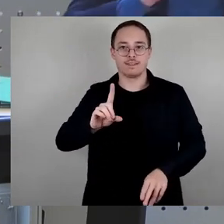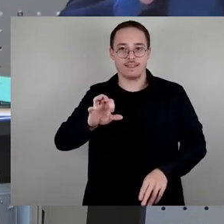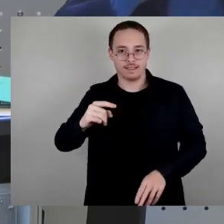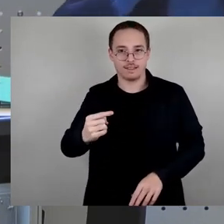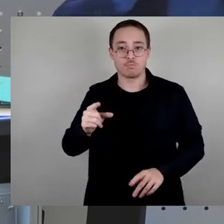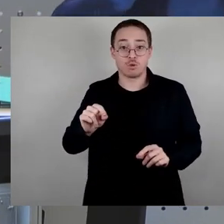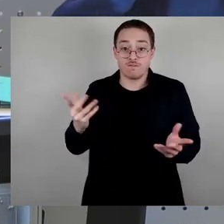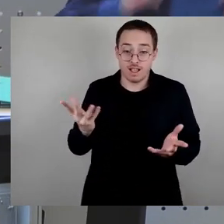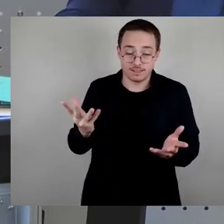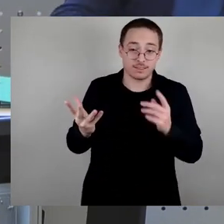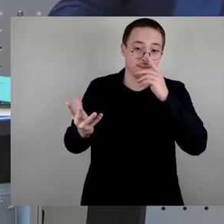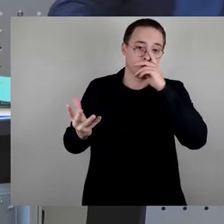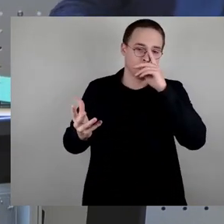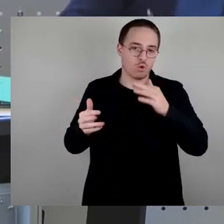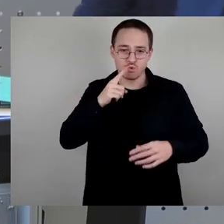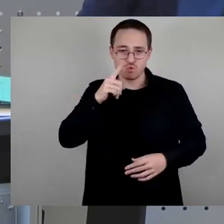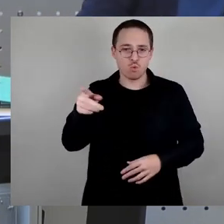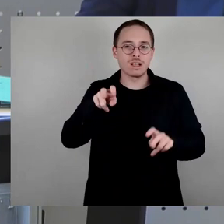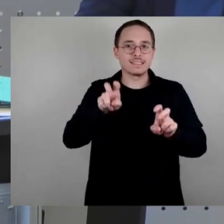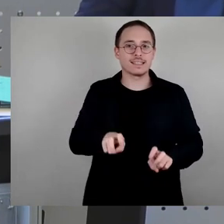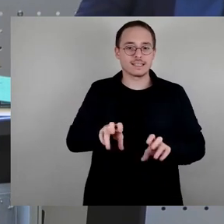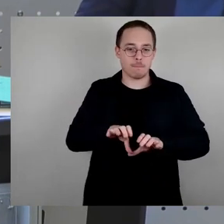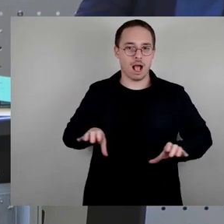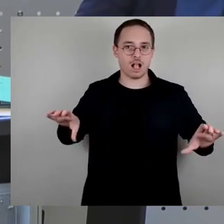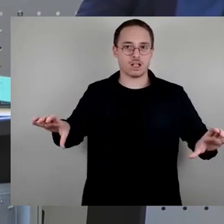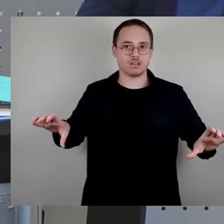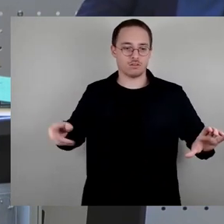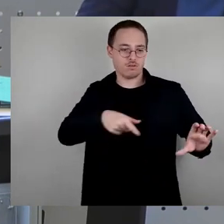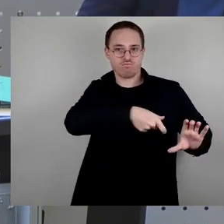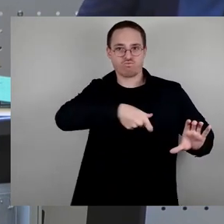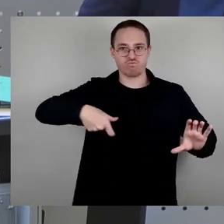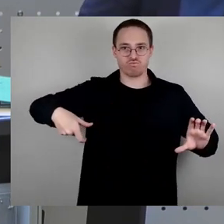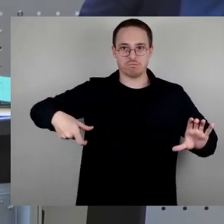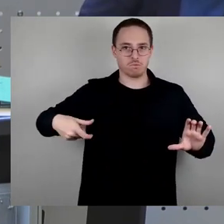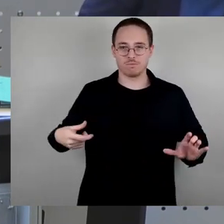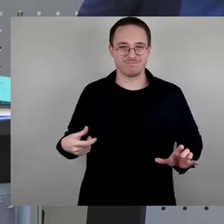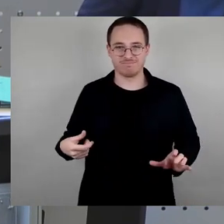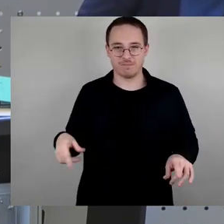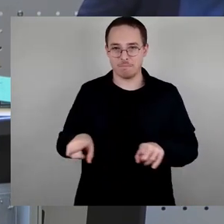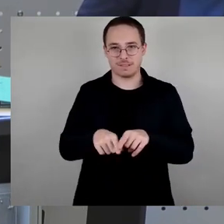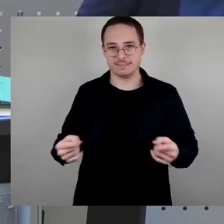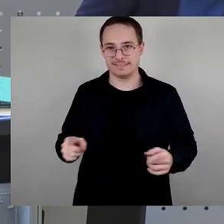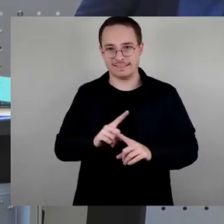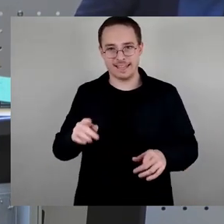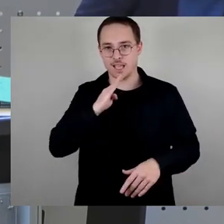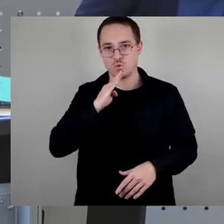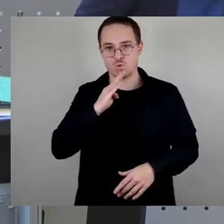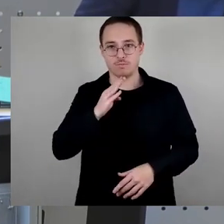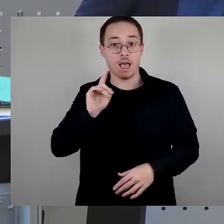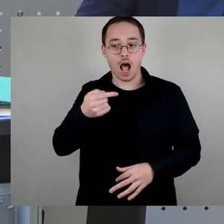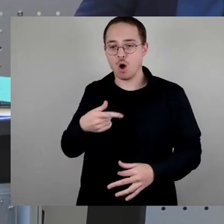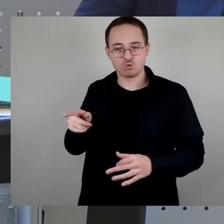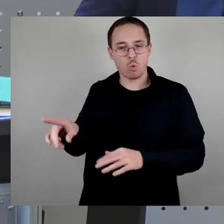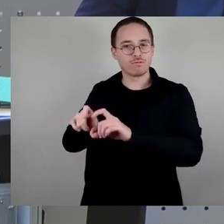gerecht geworden ist. Auch diesen neuen Stähle wird dieser Anforderung aus unserer Sicht nicht gerecht, wenngleich beides noch immer besser ist, als gar